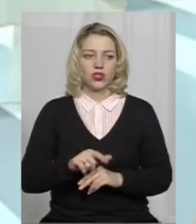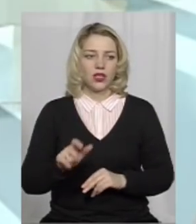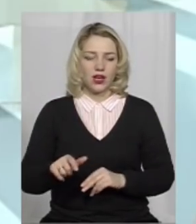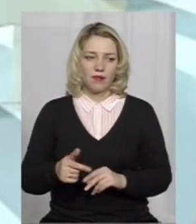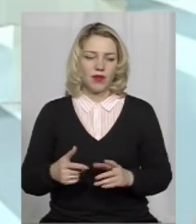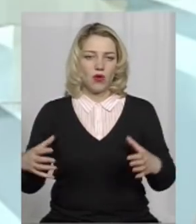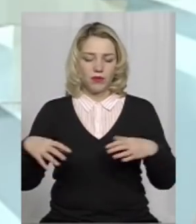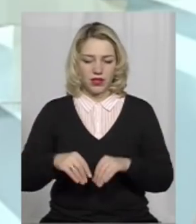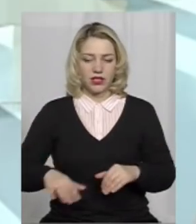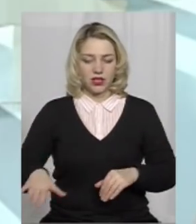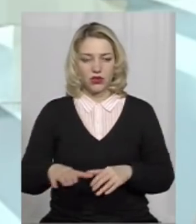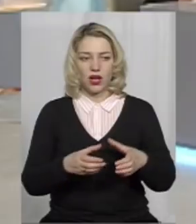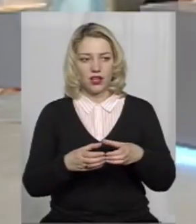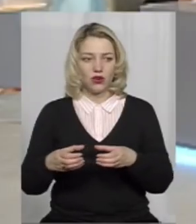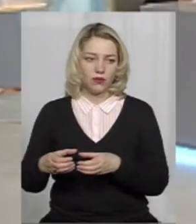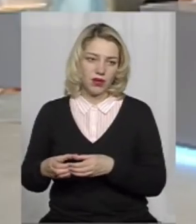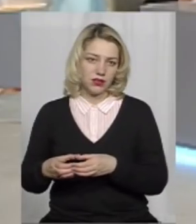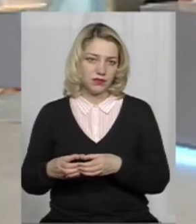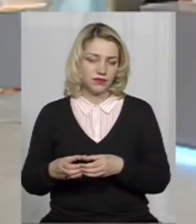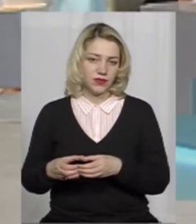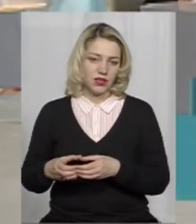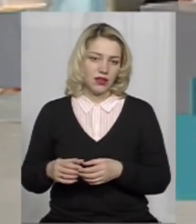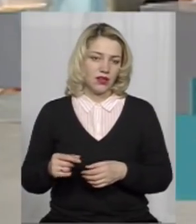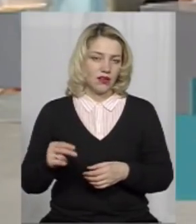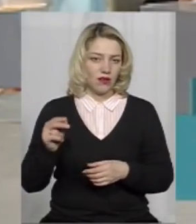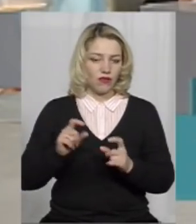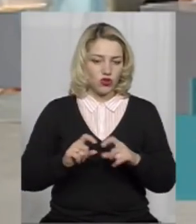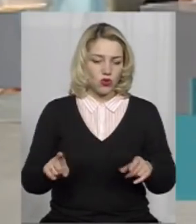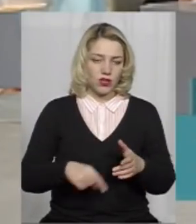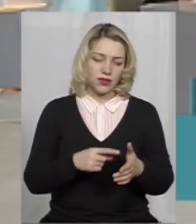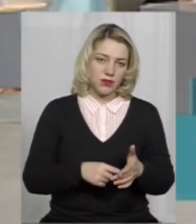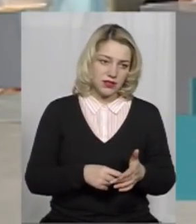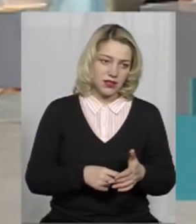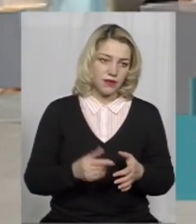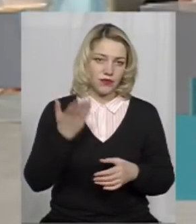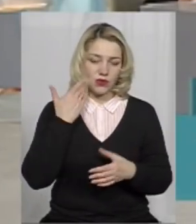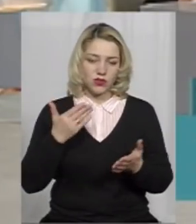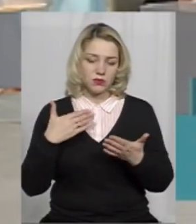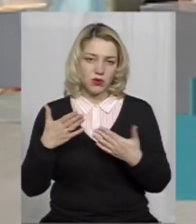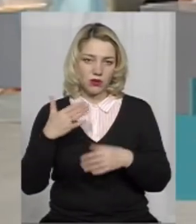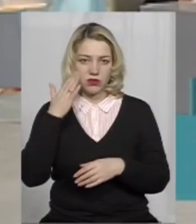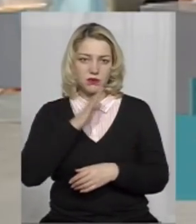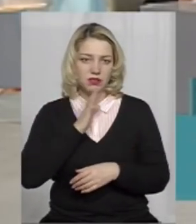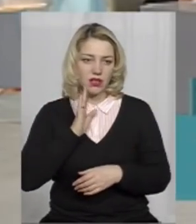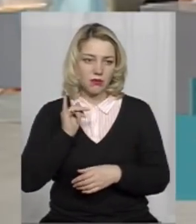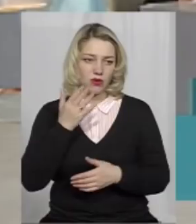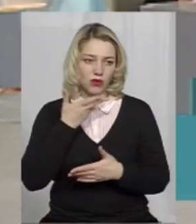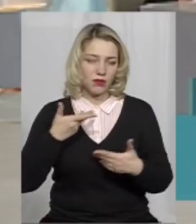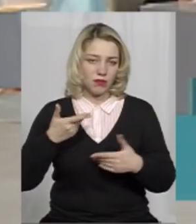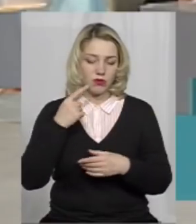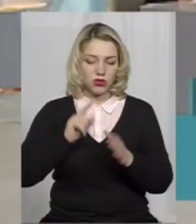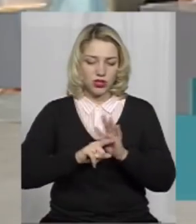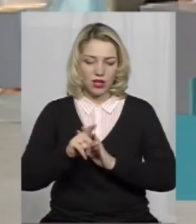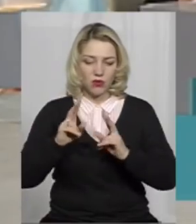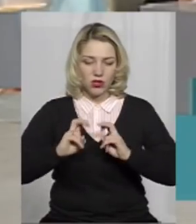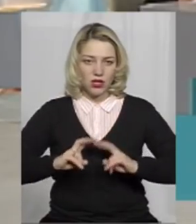в об'єднаних територіальних громад, в школах міста, коли спілкуюся із батьками, і коли ми починаємо